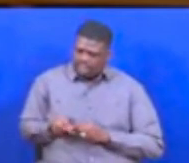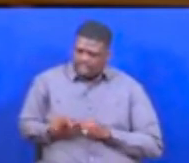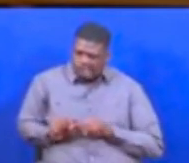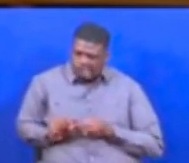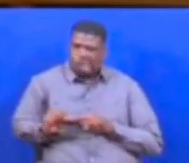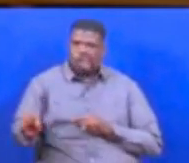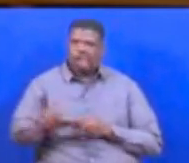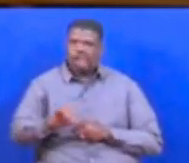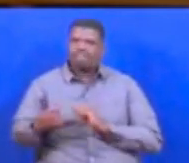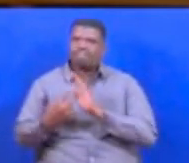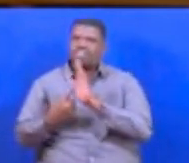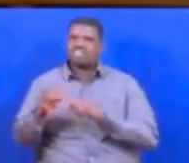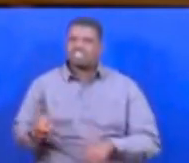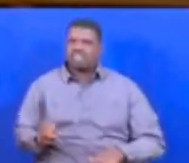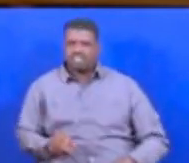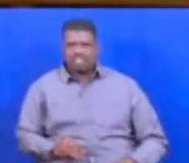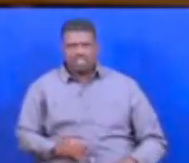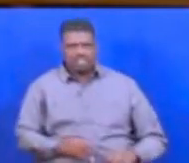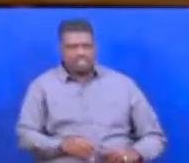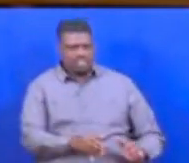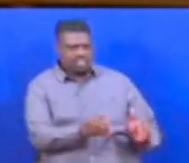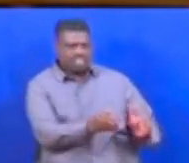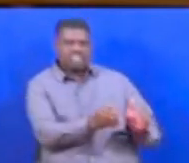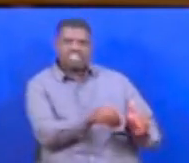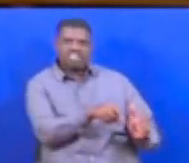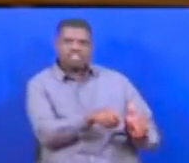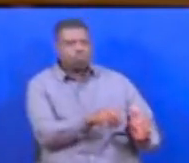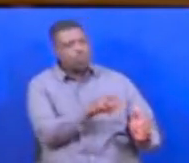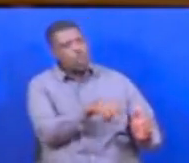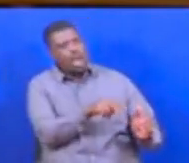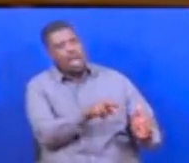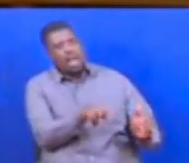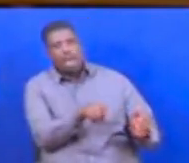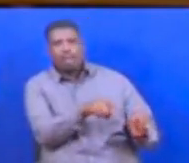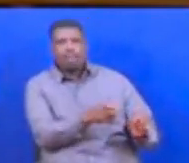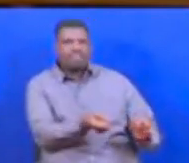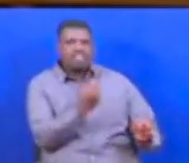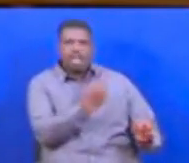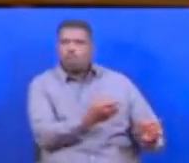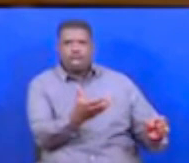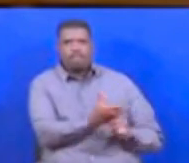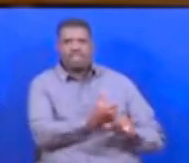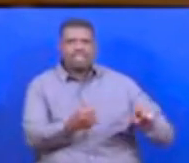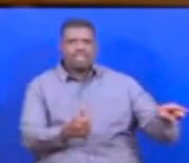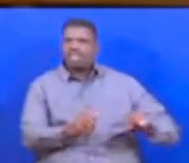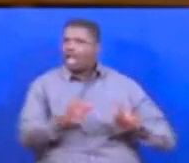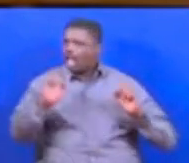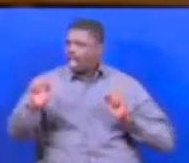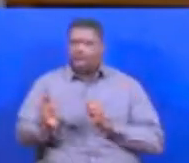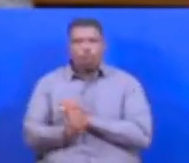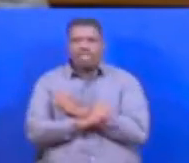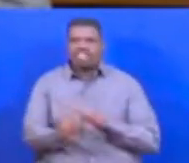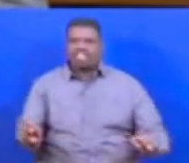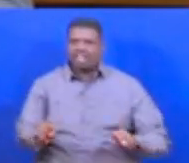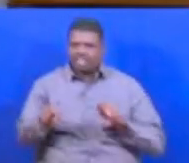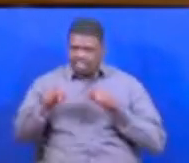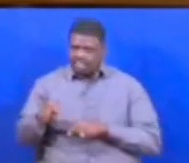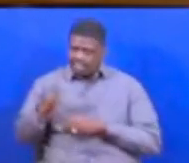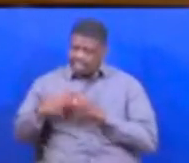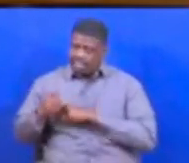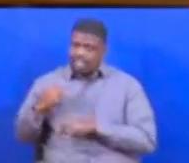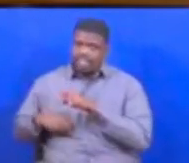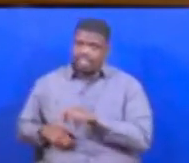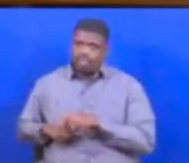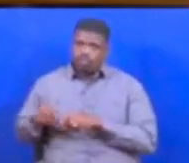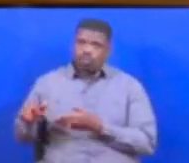fustini, lakini kitibachako tuu, nikuchekiwa chekiwa hapu, na fidawa hafipati kani, hayozikani. Yewe, kama nagigia kwenye hile